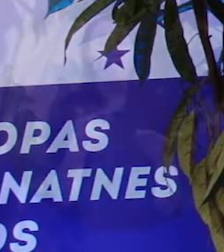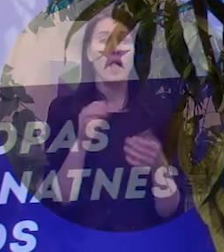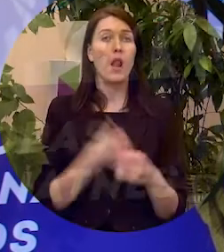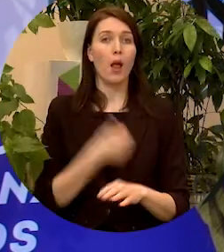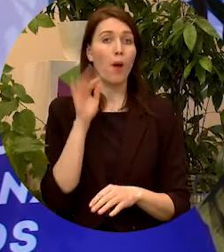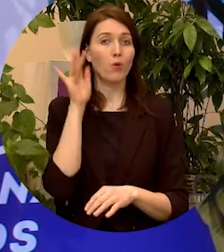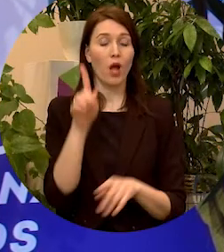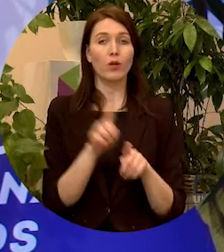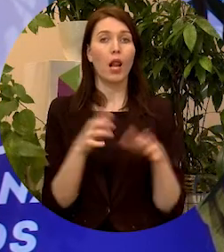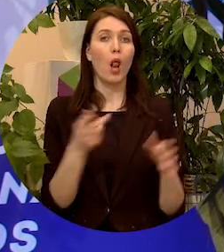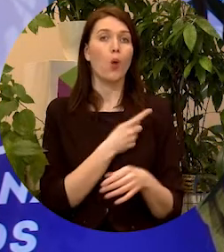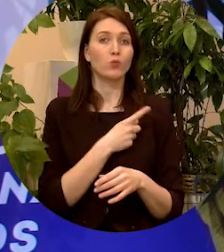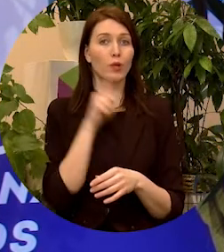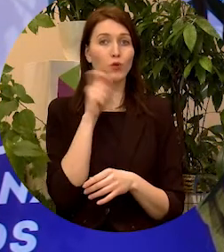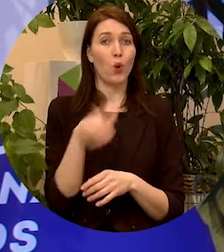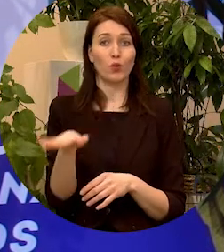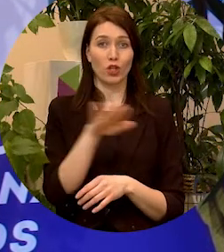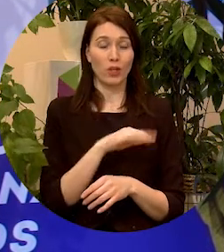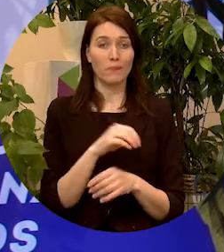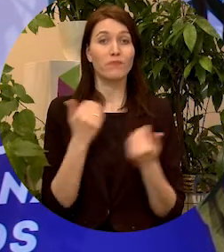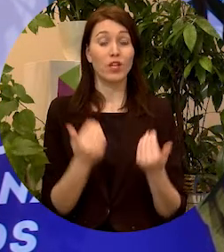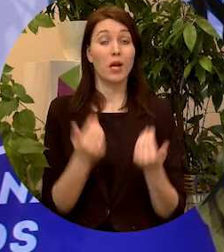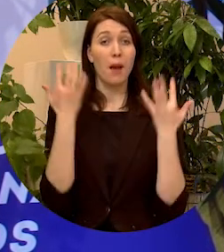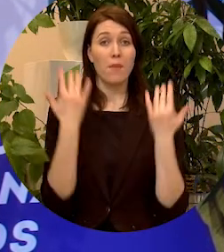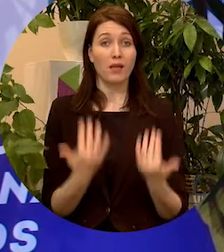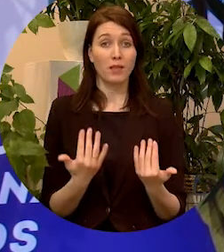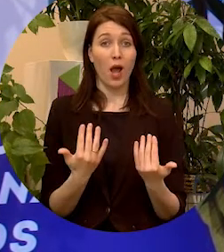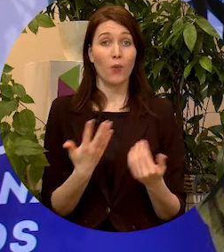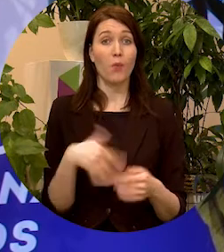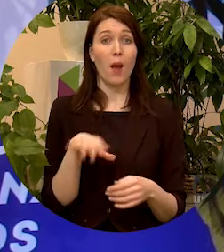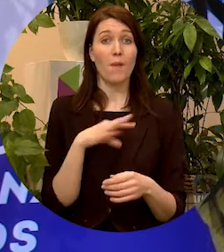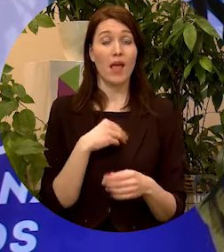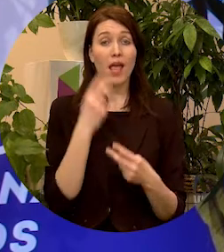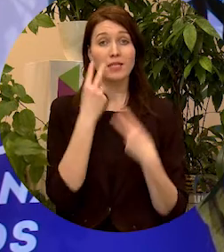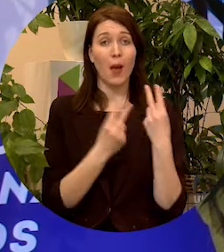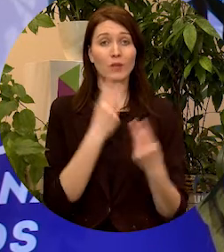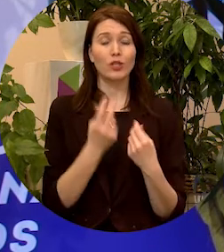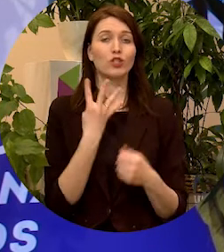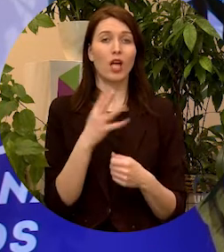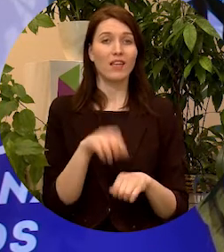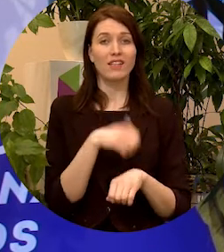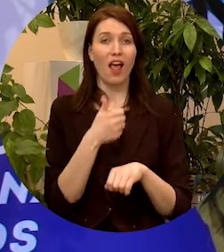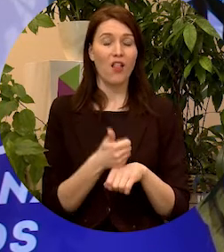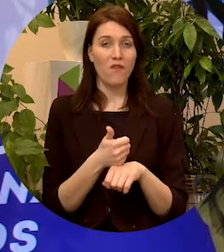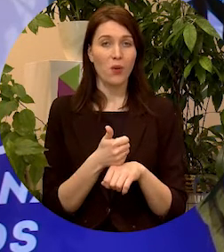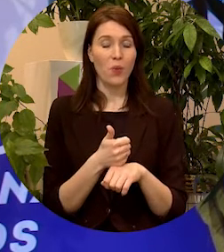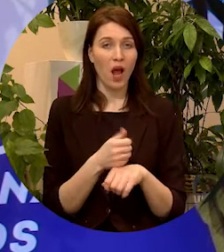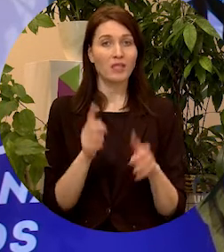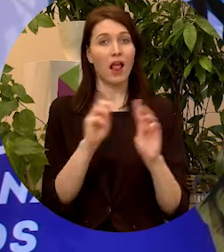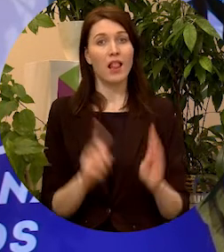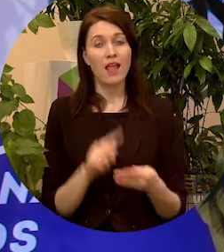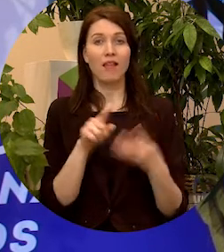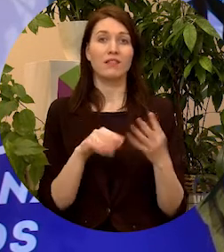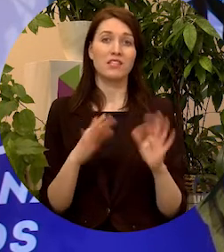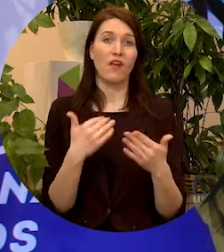lielāku uzmanību. Šajā pasākumā mēs apskatīsim četrus galvenos jautājumus vai